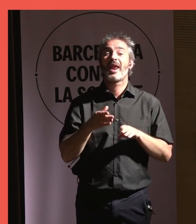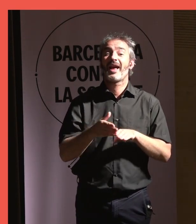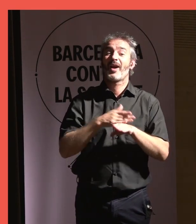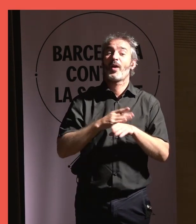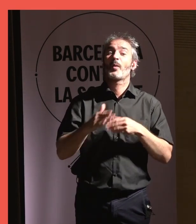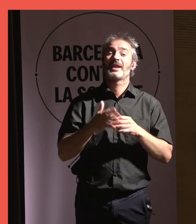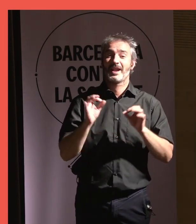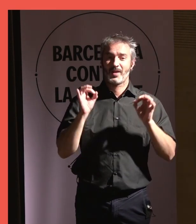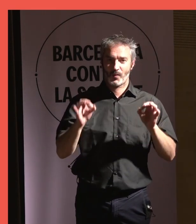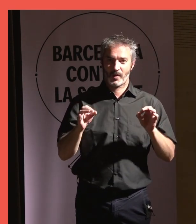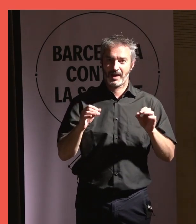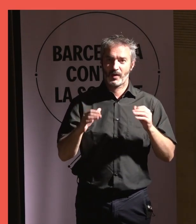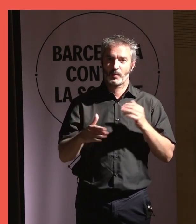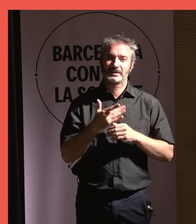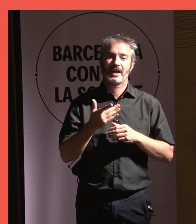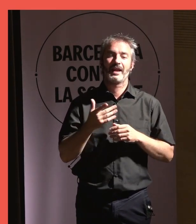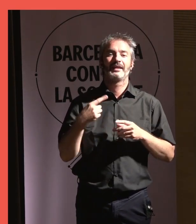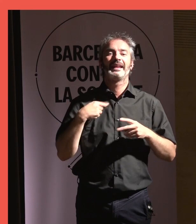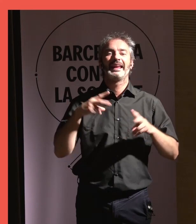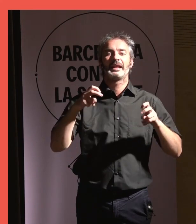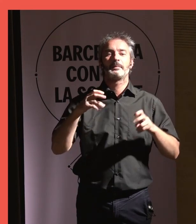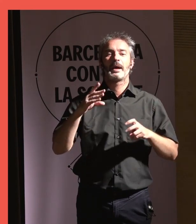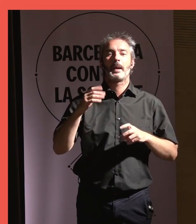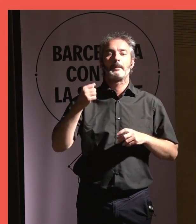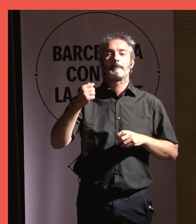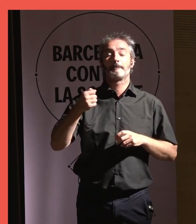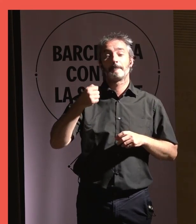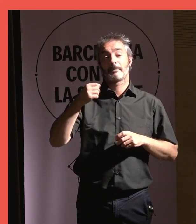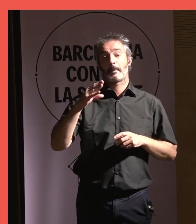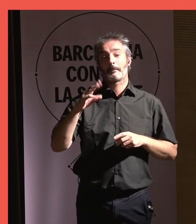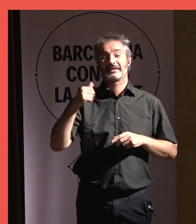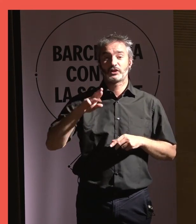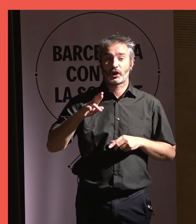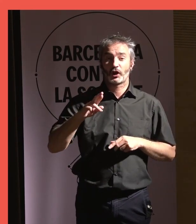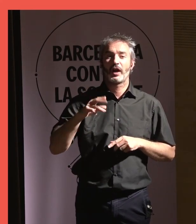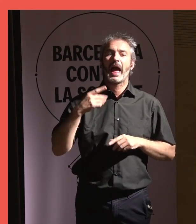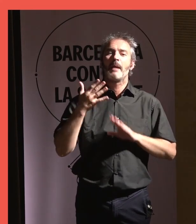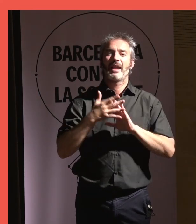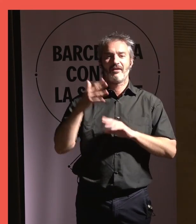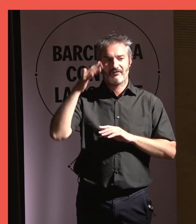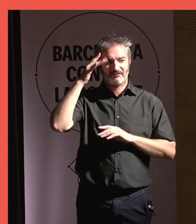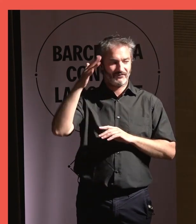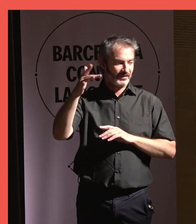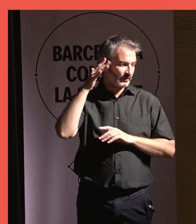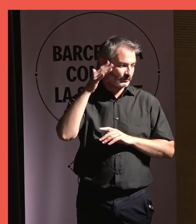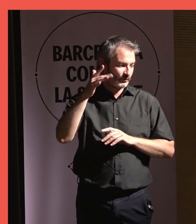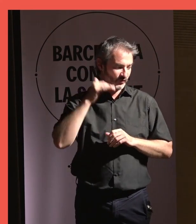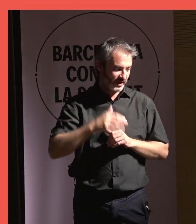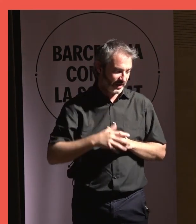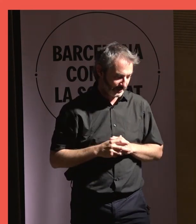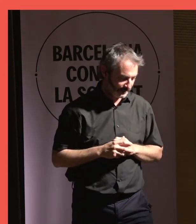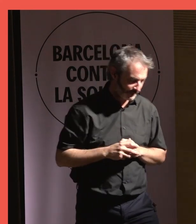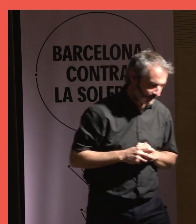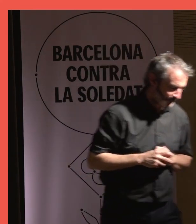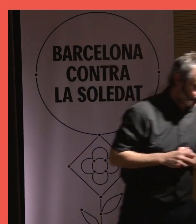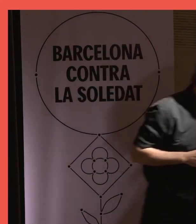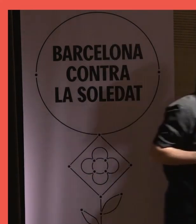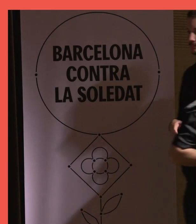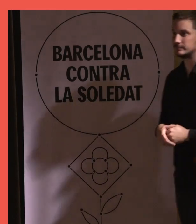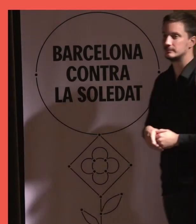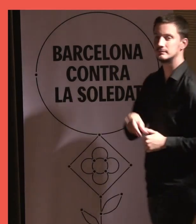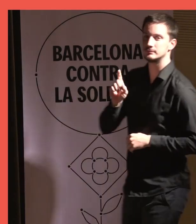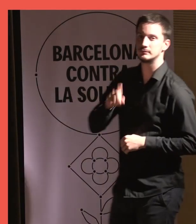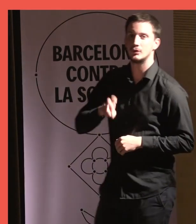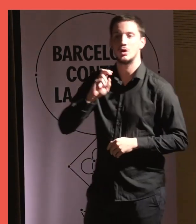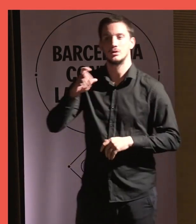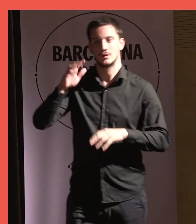començar, no? Vam començar amb el pastor Bicó parlant de filosofia i m'explicava recentment un